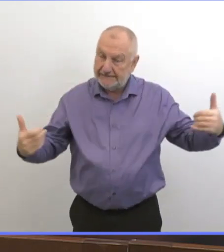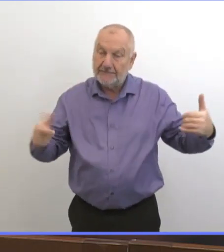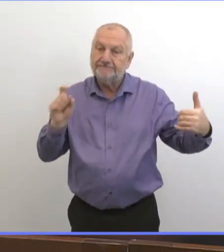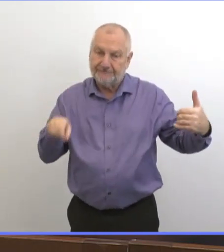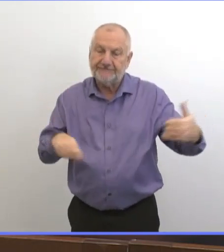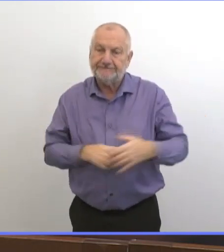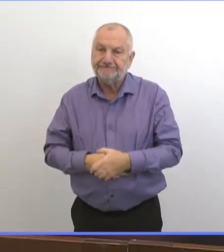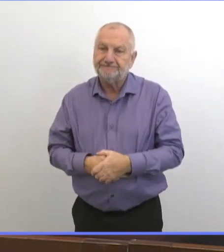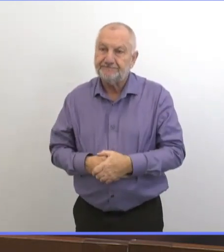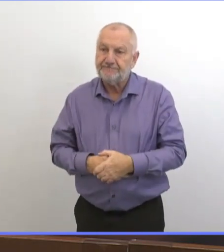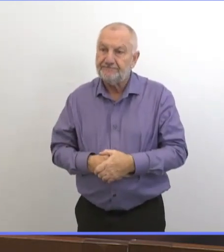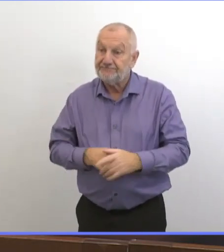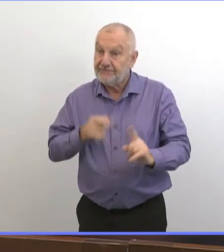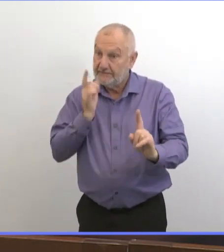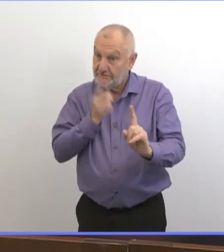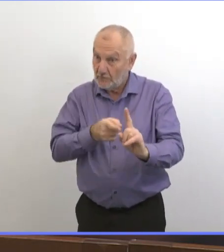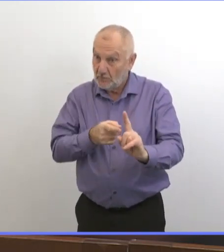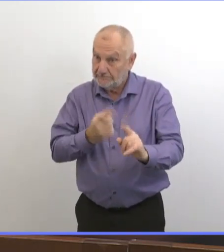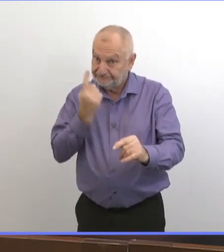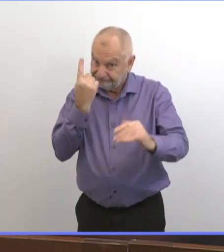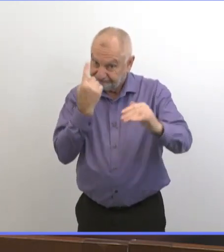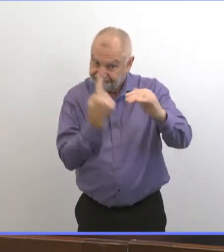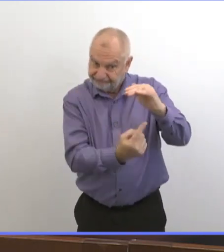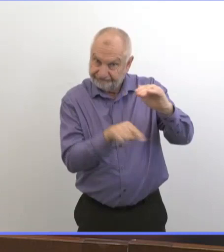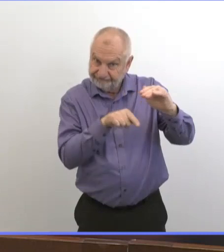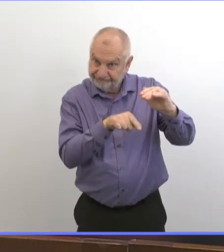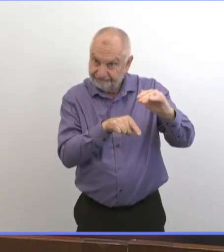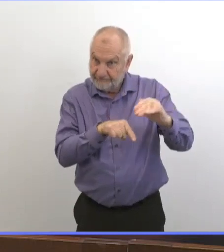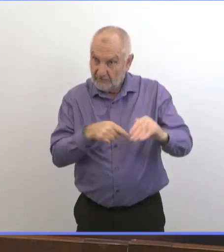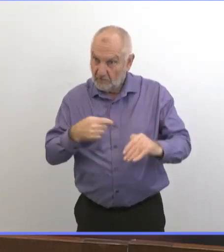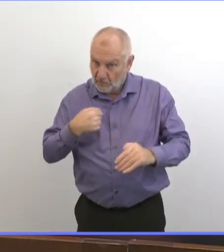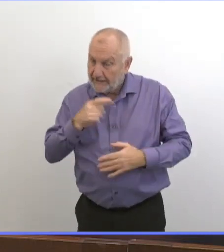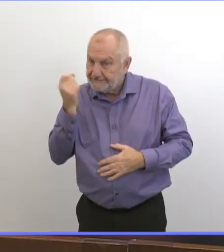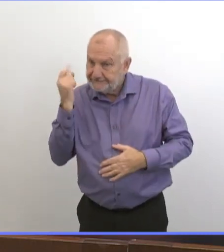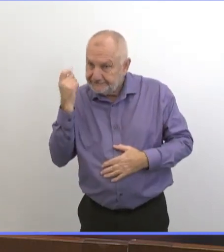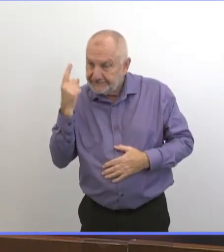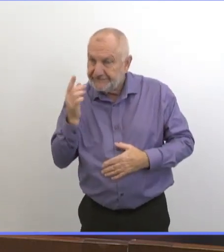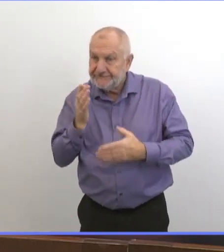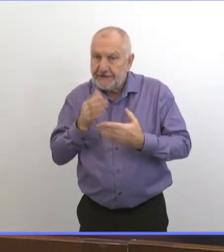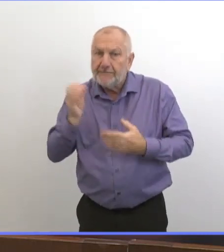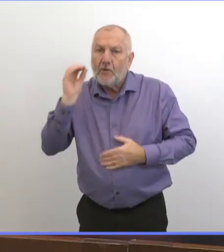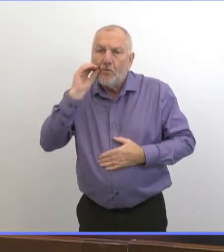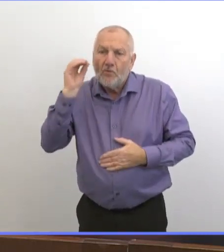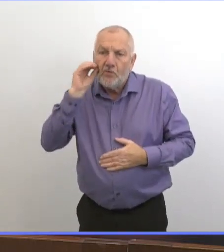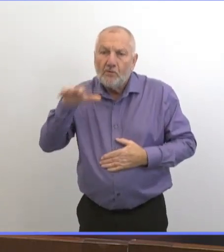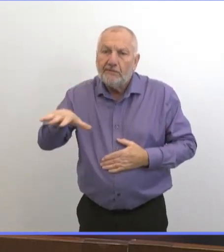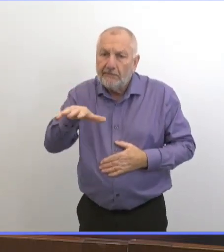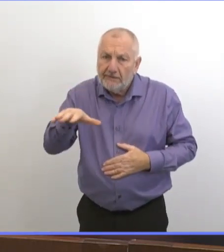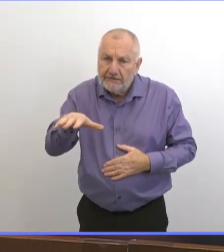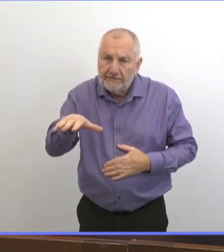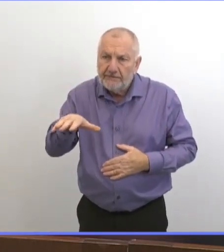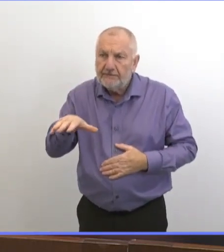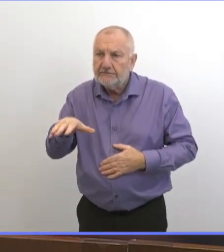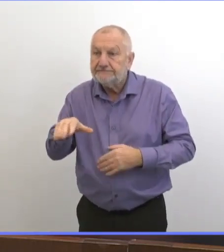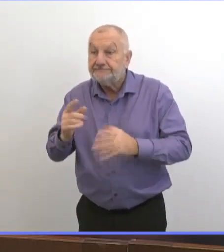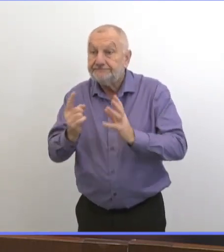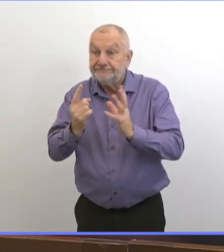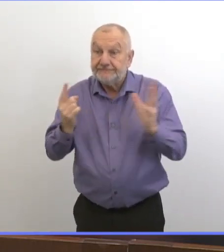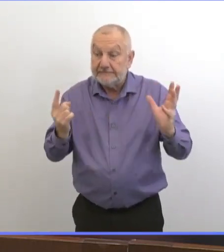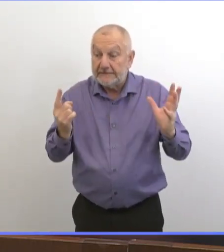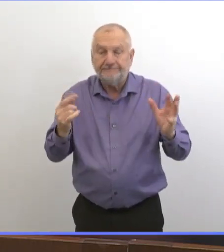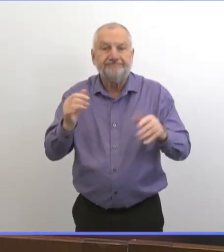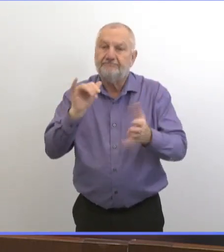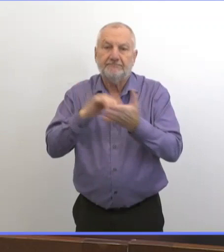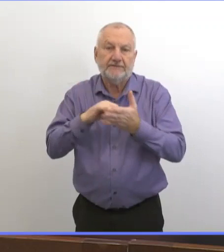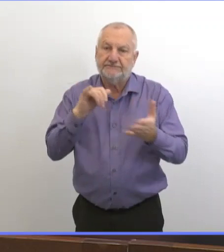test positif, ne devraient pas avoir d'autres contacts. En on comprend que dans certains foyers, l'auto-isolement de tous les